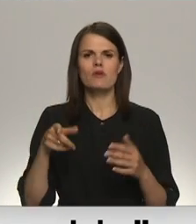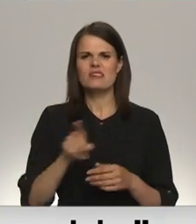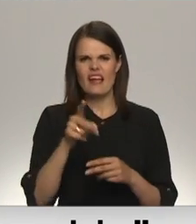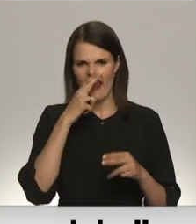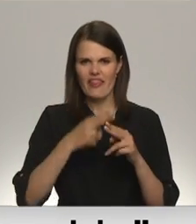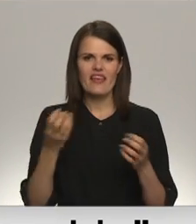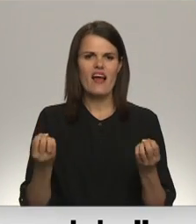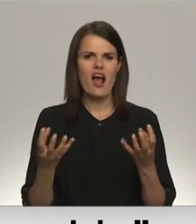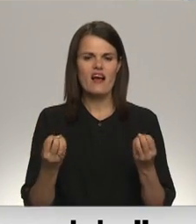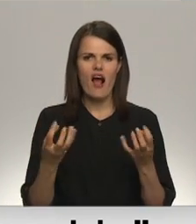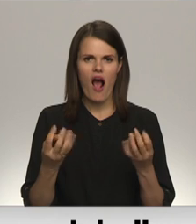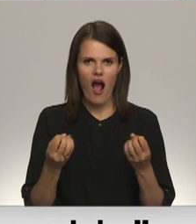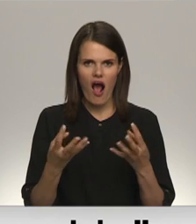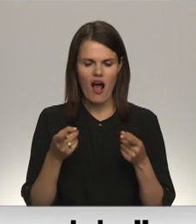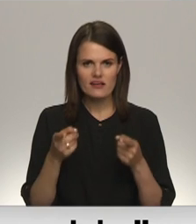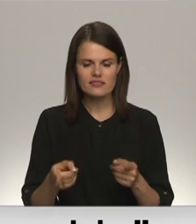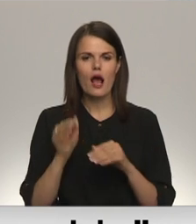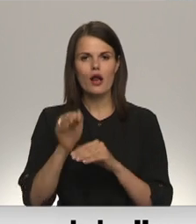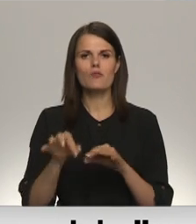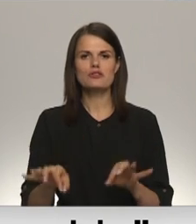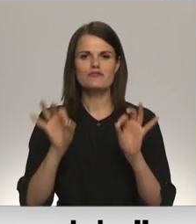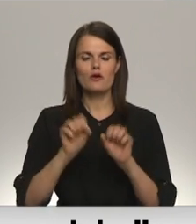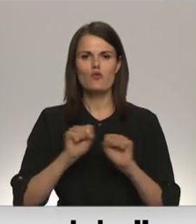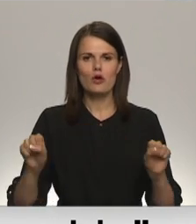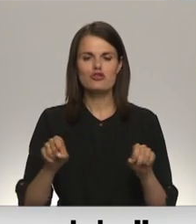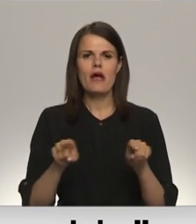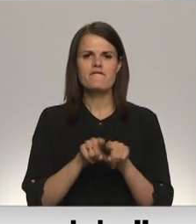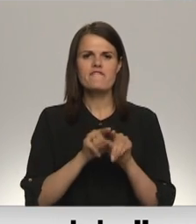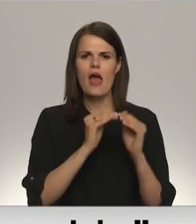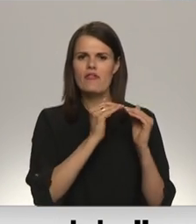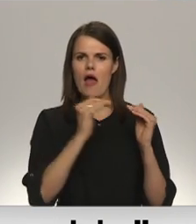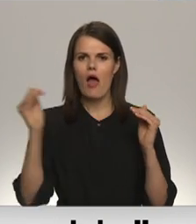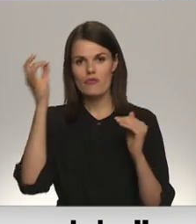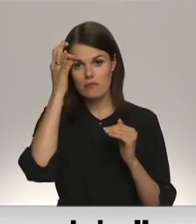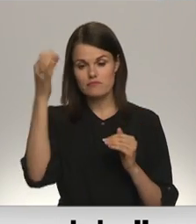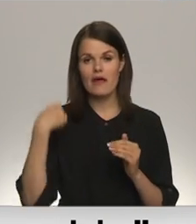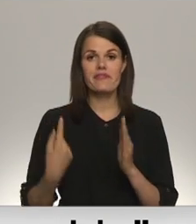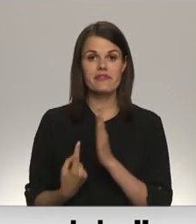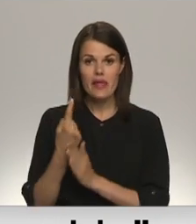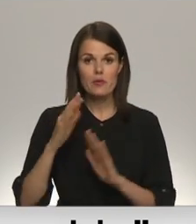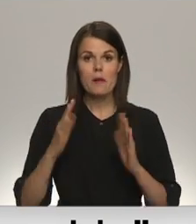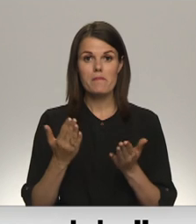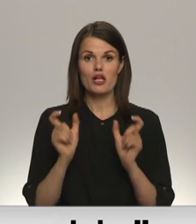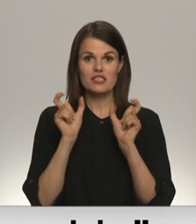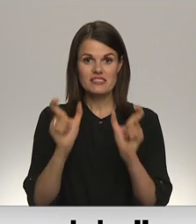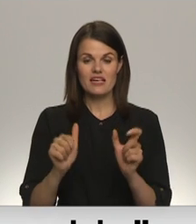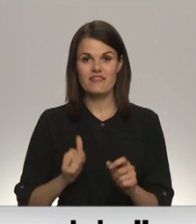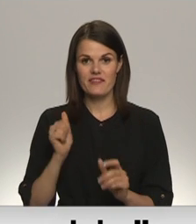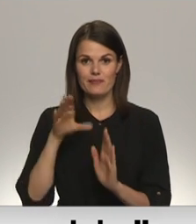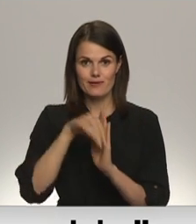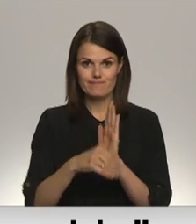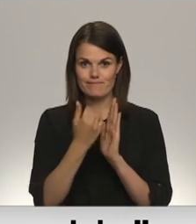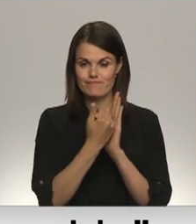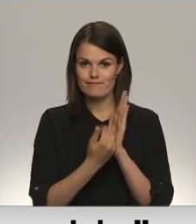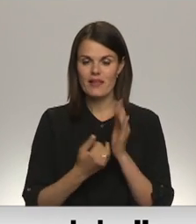indīga gāze, kuras glabāšanai svarīgi notrošināt konstantu temperatūru. Diemžēl nokļūstot sankcionāto uzņēmumu sarakstā,